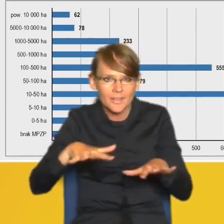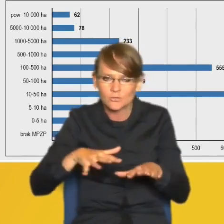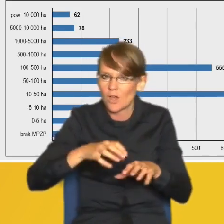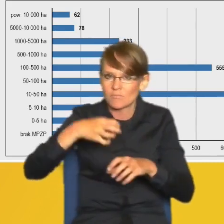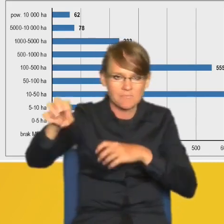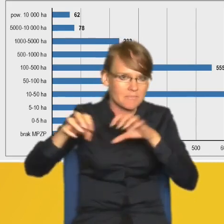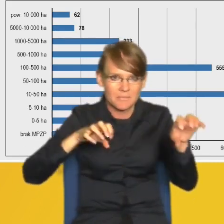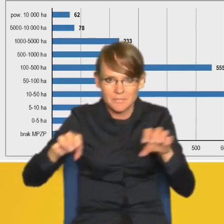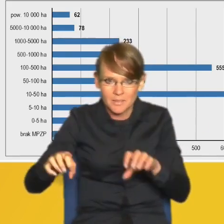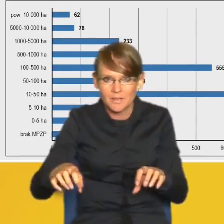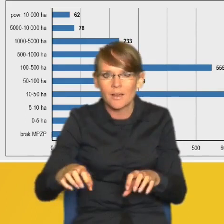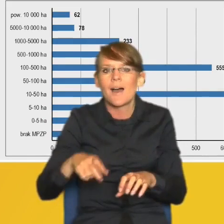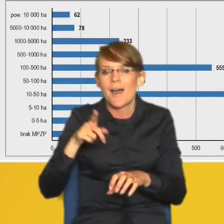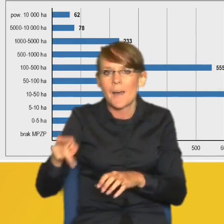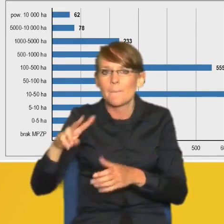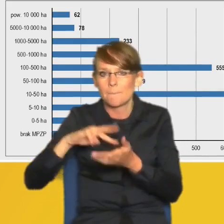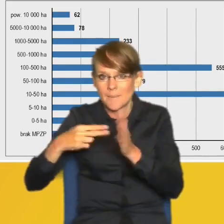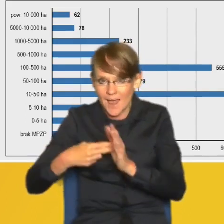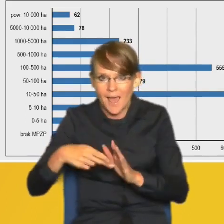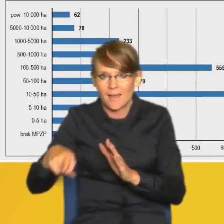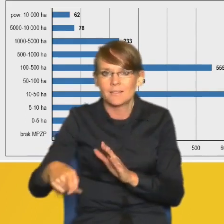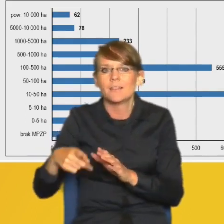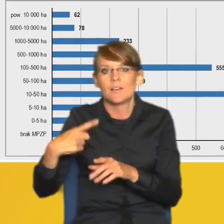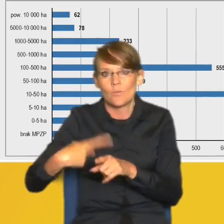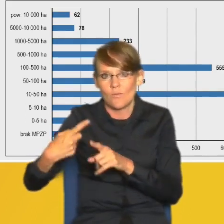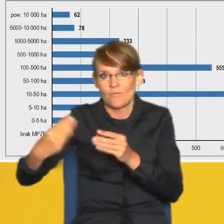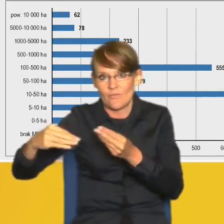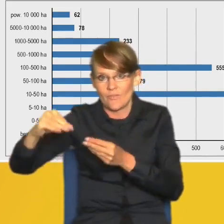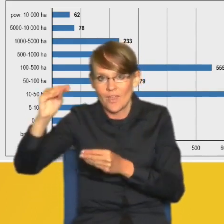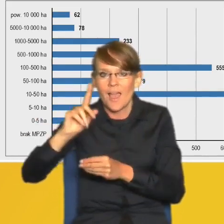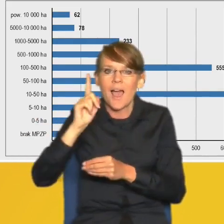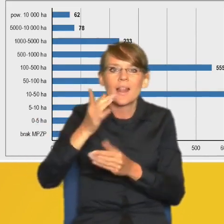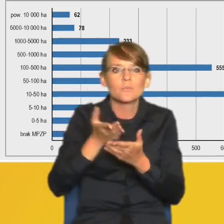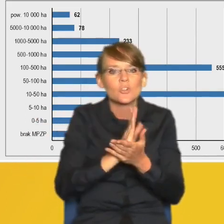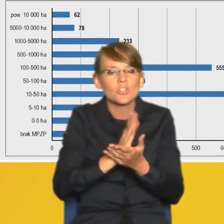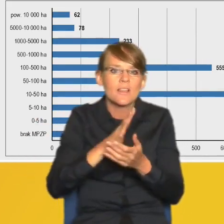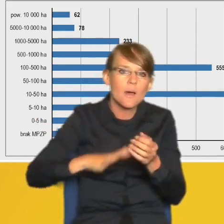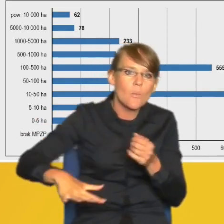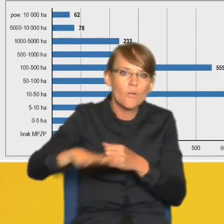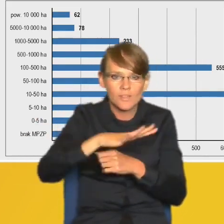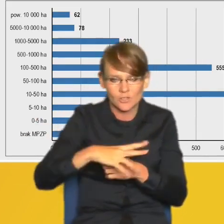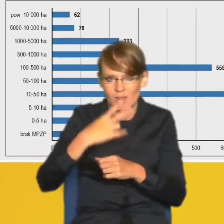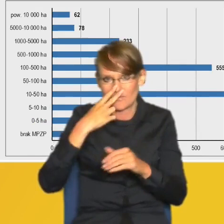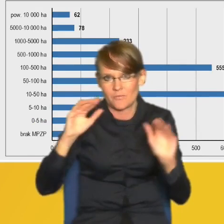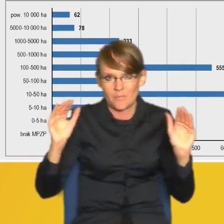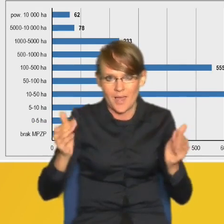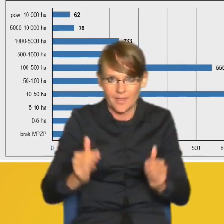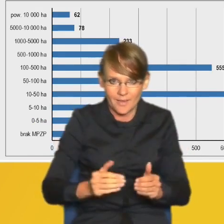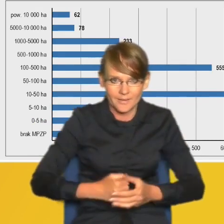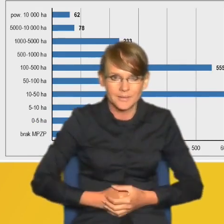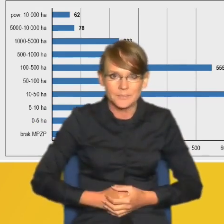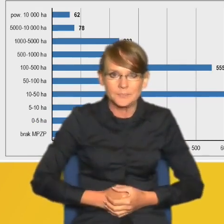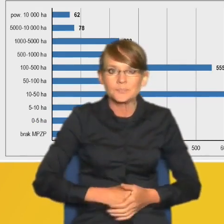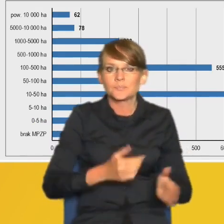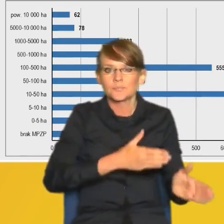planów miejscowych dynamicznie nam wzrasta, to ich przeciętna powierzchnia wyraźnie maleje. Kolejnym